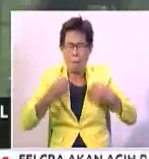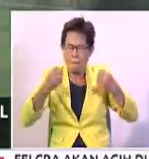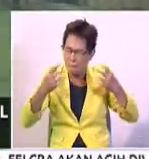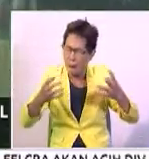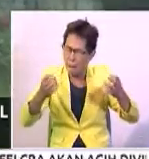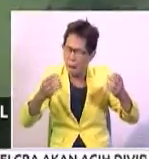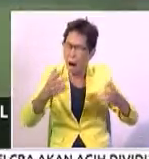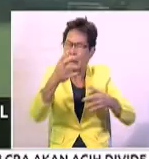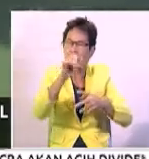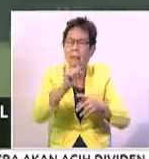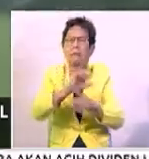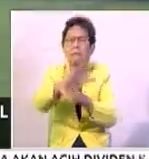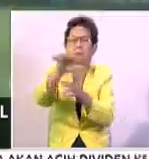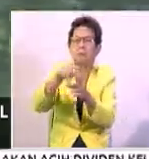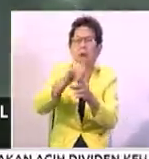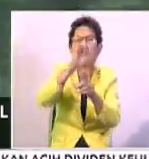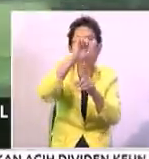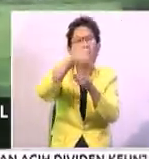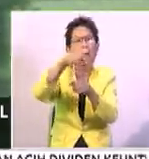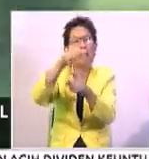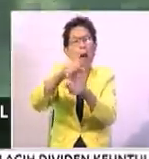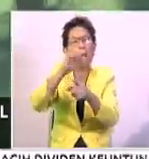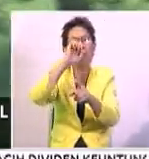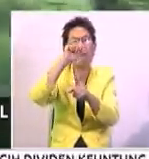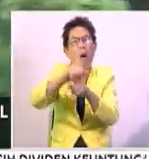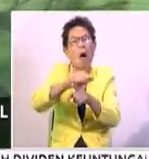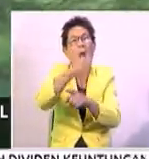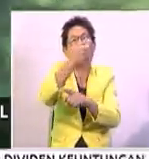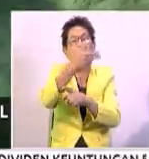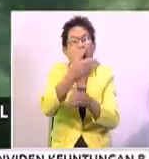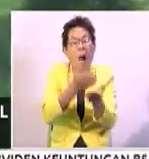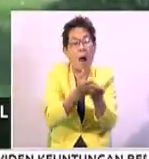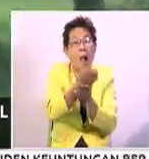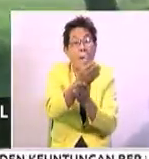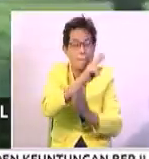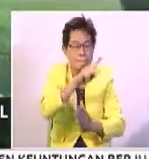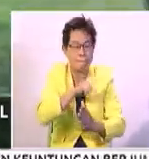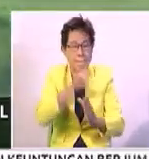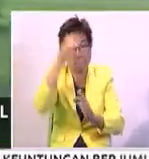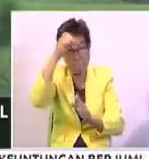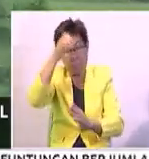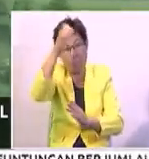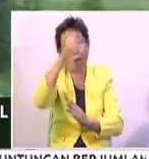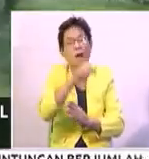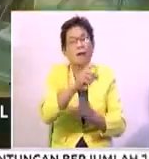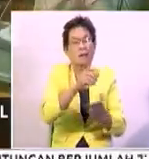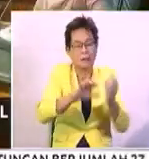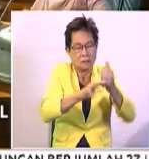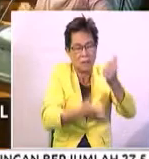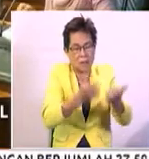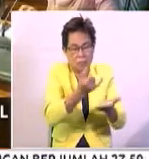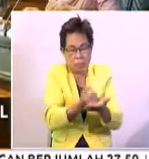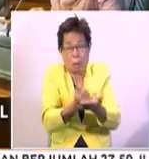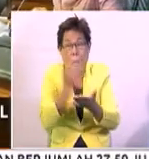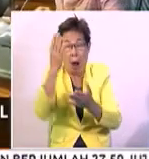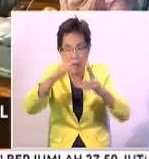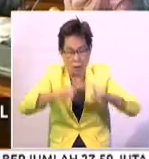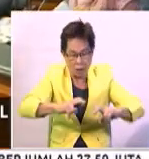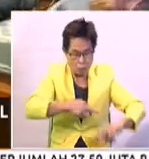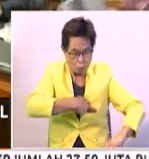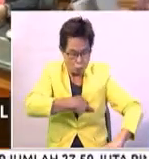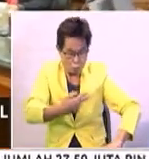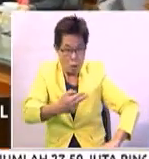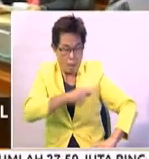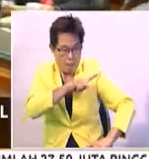banyak kes melibatkan penipuan dan pemalsuan hak milik. Maka, konsep dana insurans akan dikaji supaya kerugian